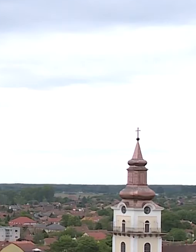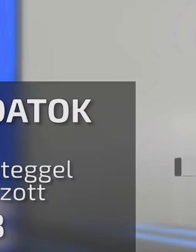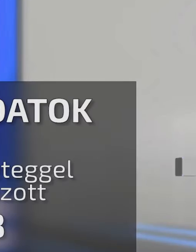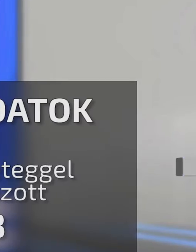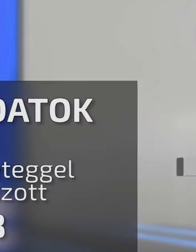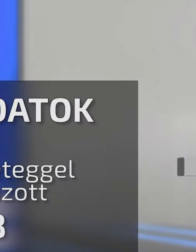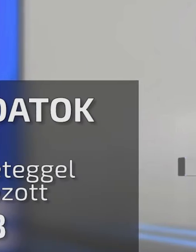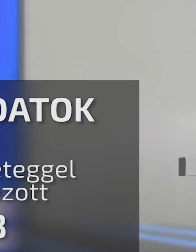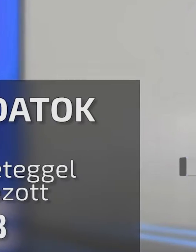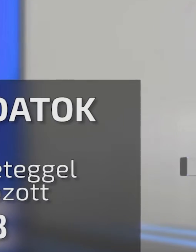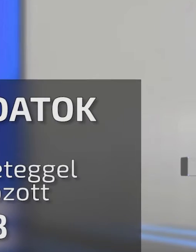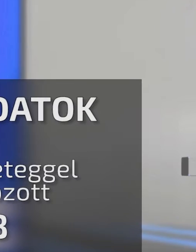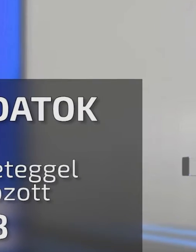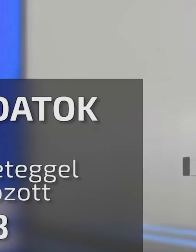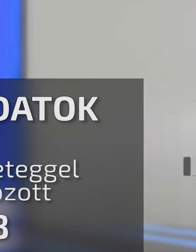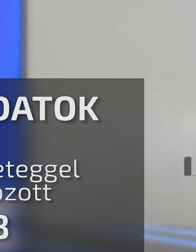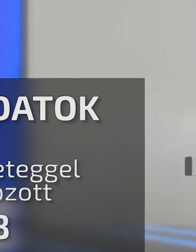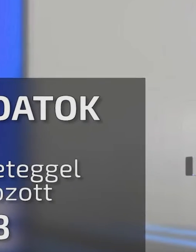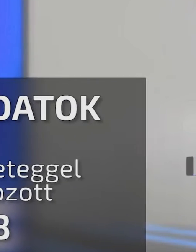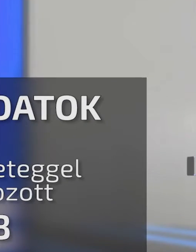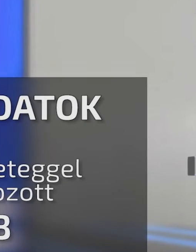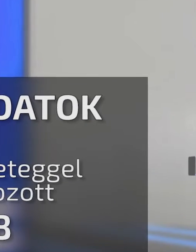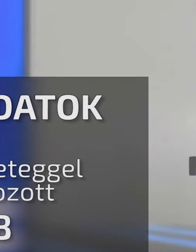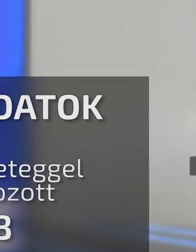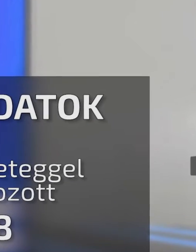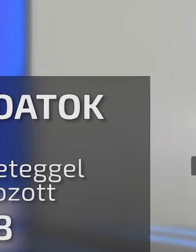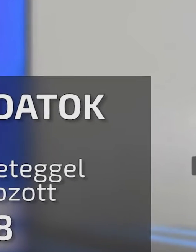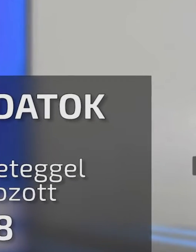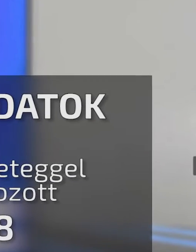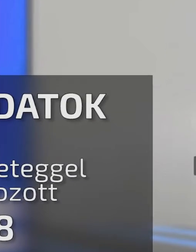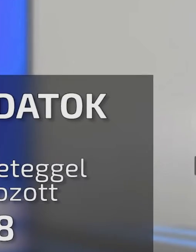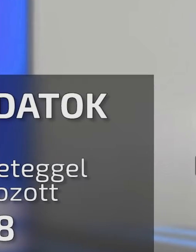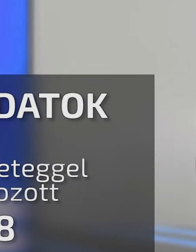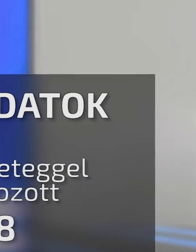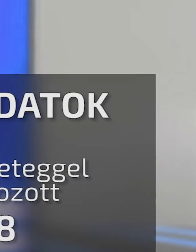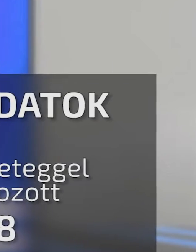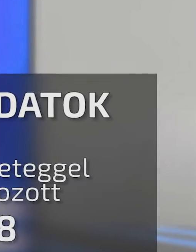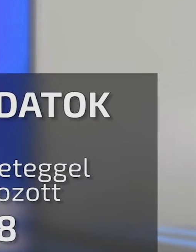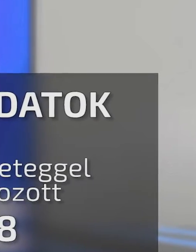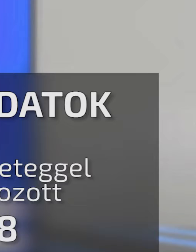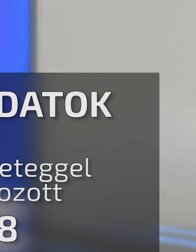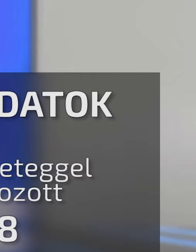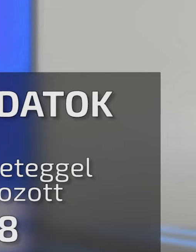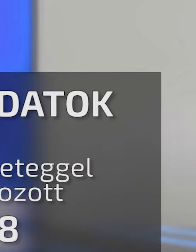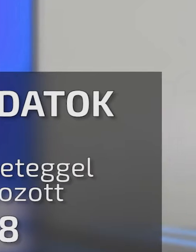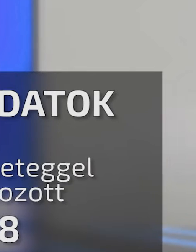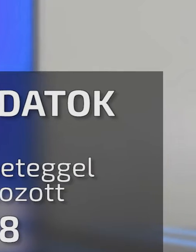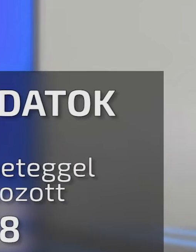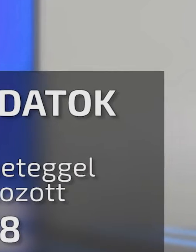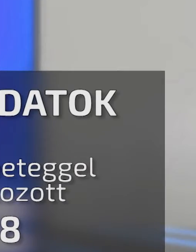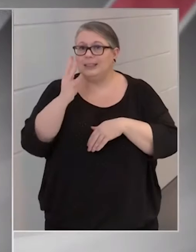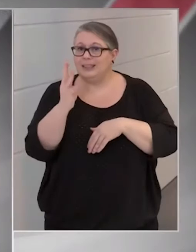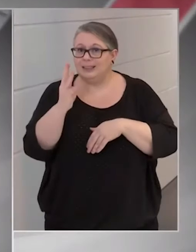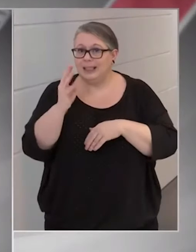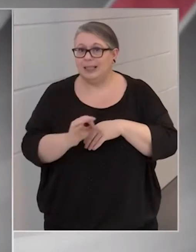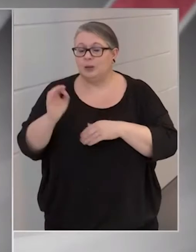száma. Utóbbi 120-ra nőtt 118-ról. Az igazolt fertőzöttek száma pedig 107-ről 117-re emelkedett.